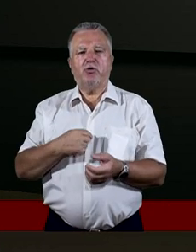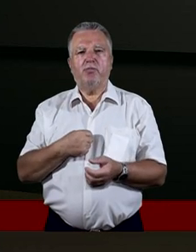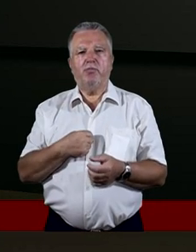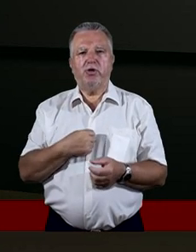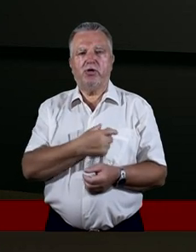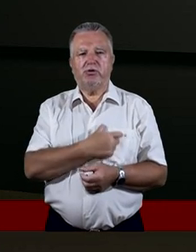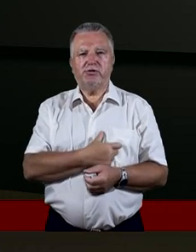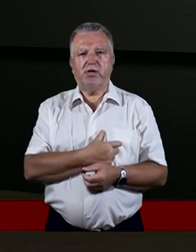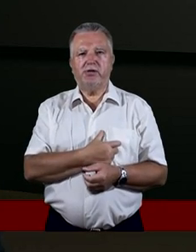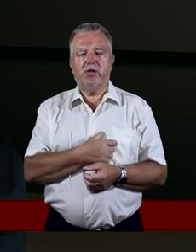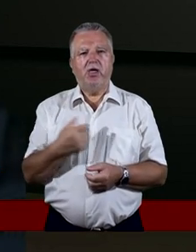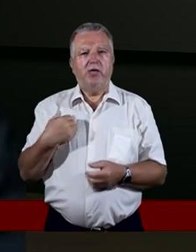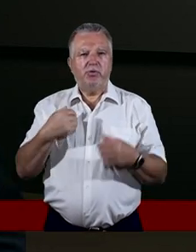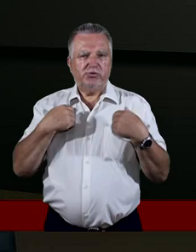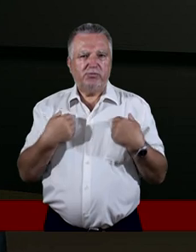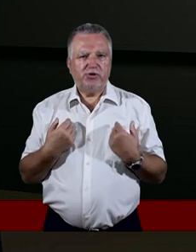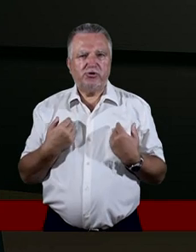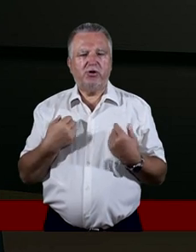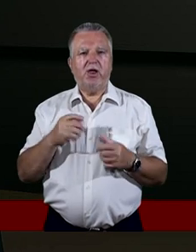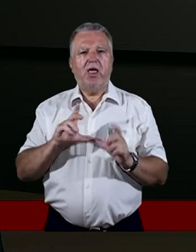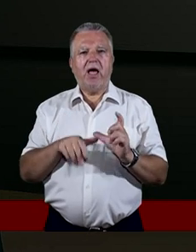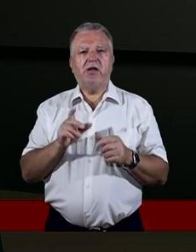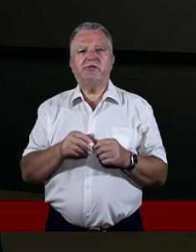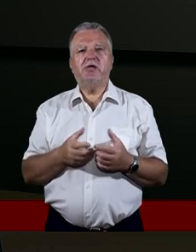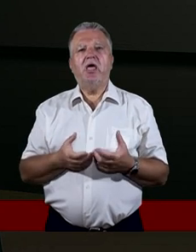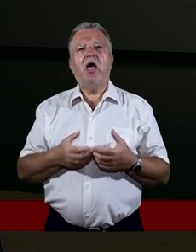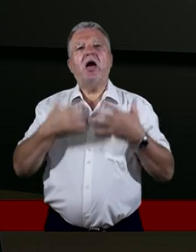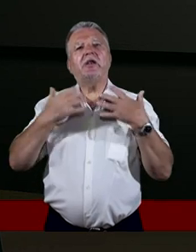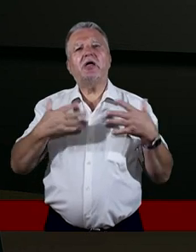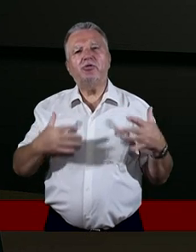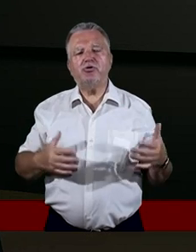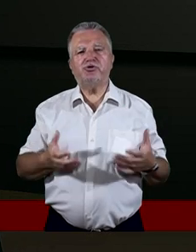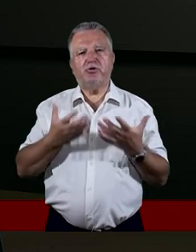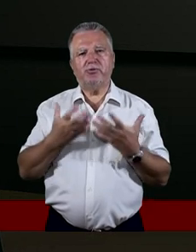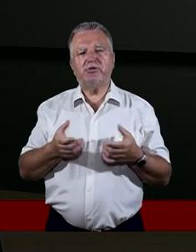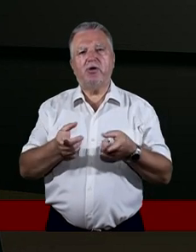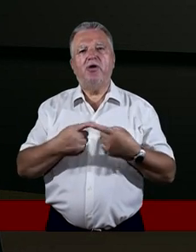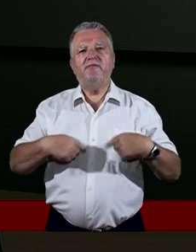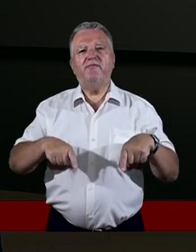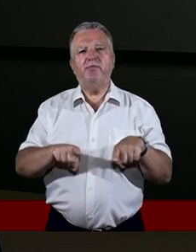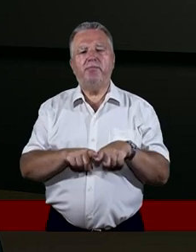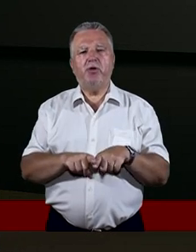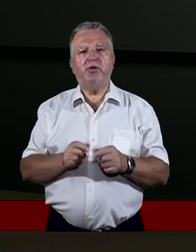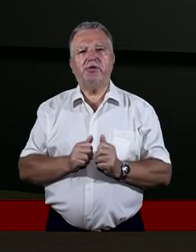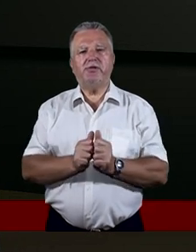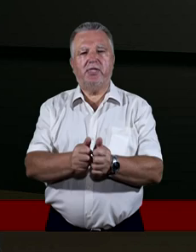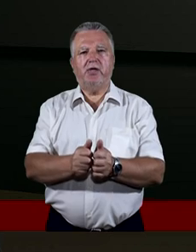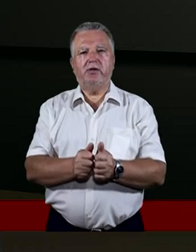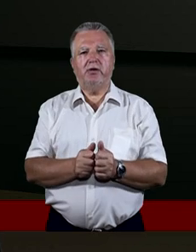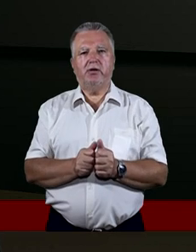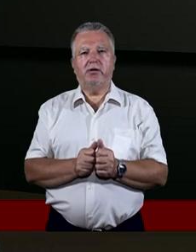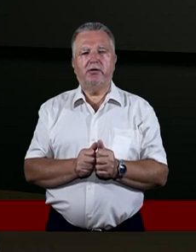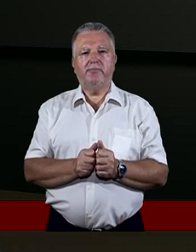schyłku swoich dni. A jednak on z pasją pewne rzeczy pragnął realizować i mówi o Bogu w samych supernatywach.